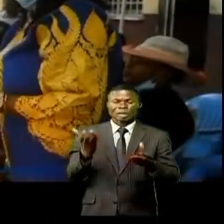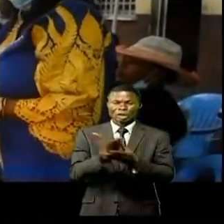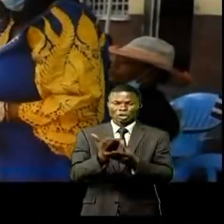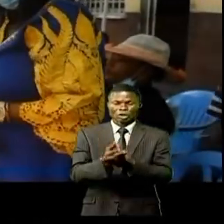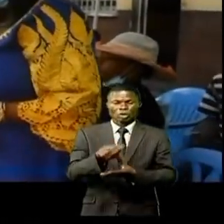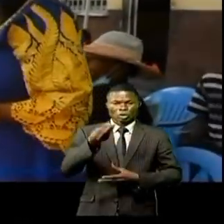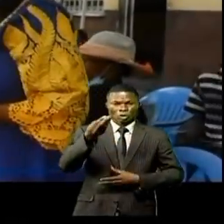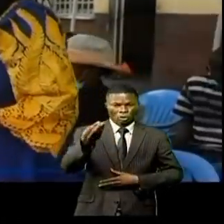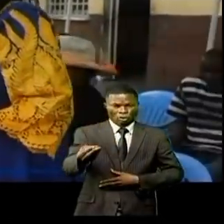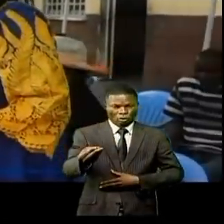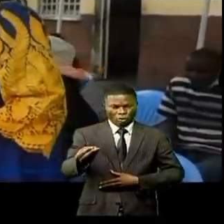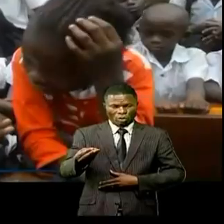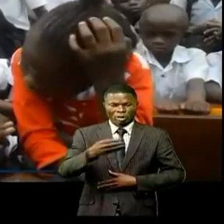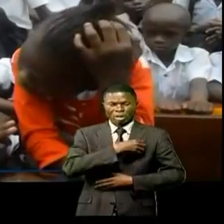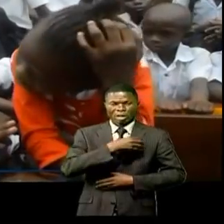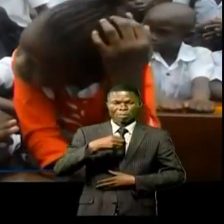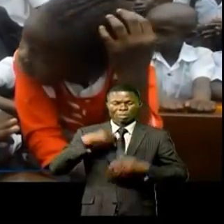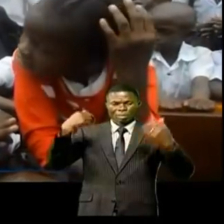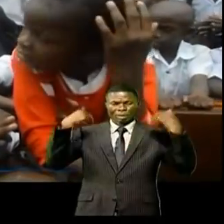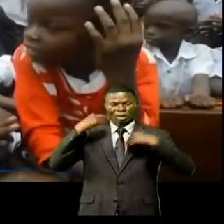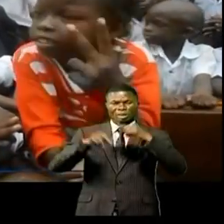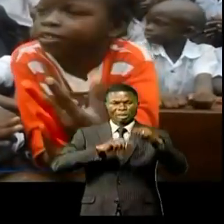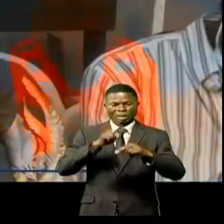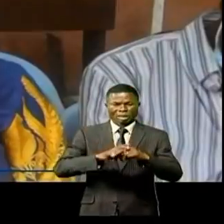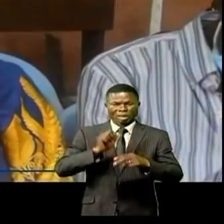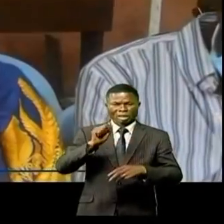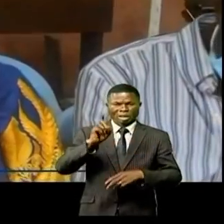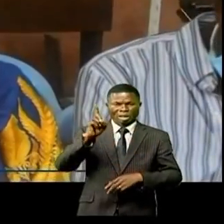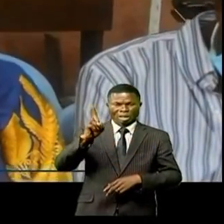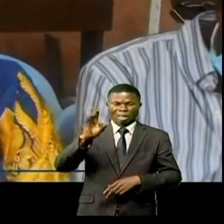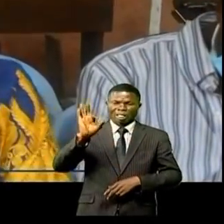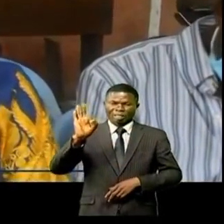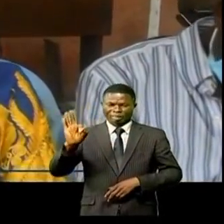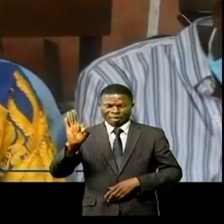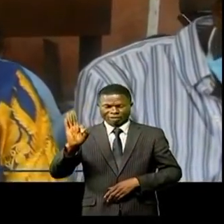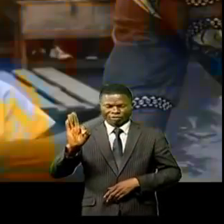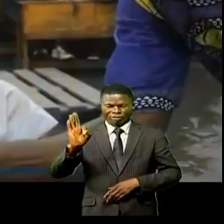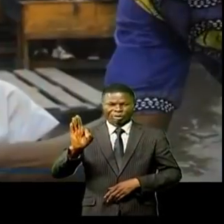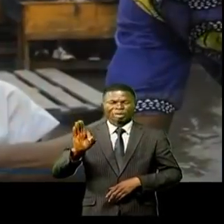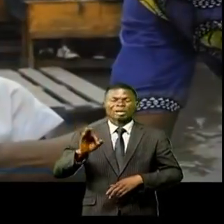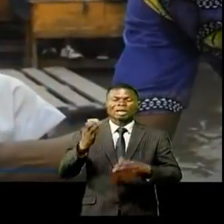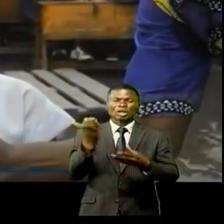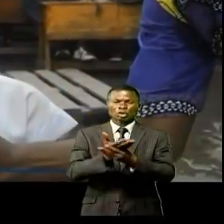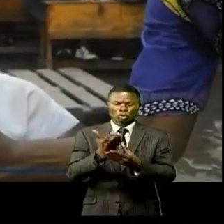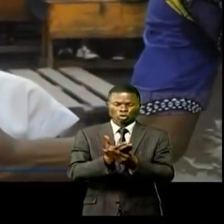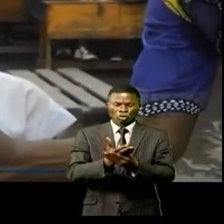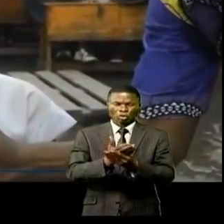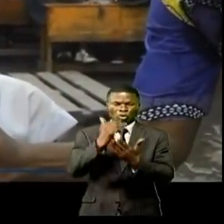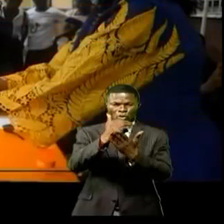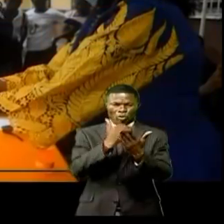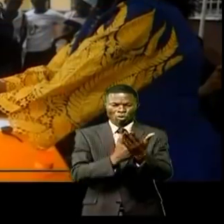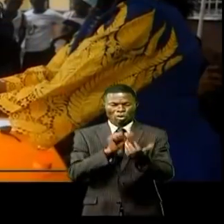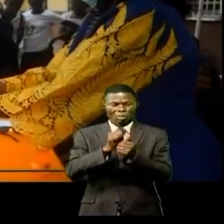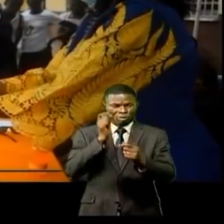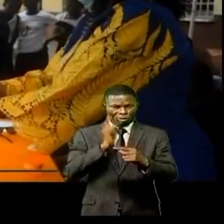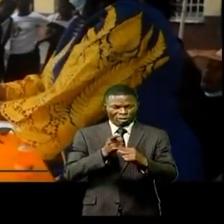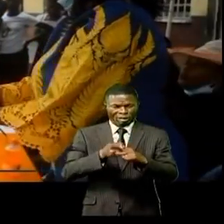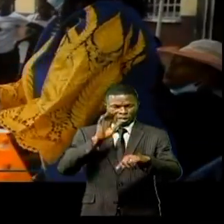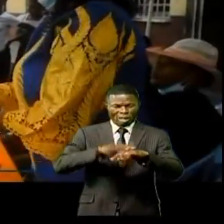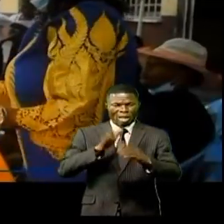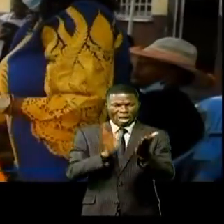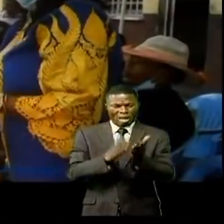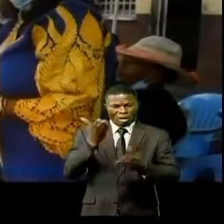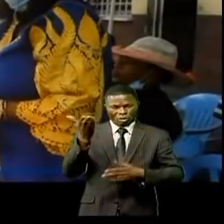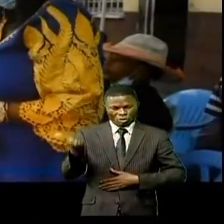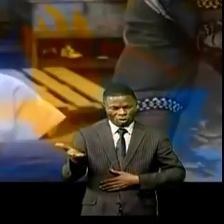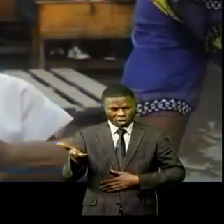été remis à la coordonnatrice nationale de l'ADEF, Agnès Safi, par les élèves. Un mémo qui reprend les difficultés auxquelles fait face cet